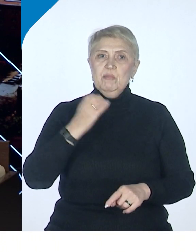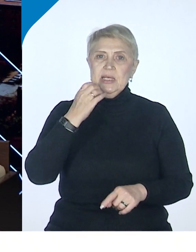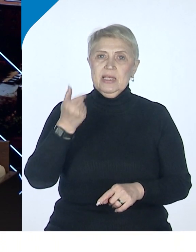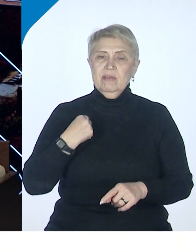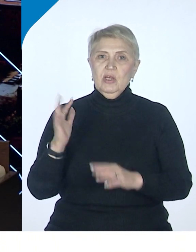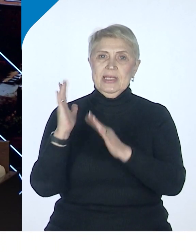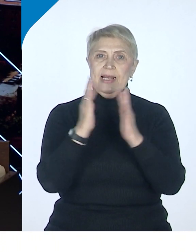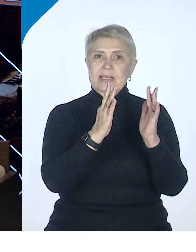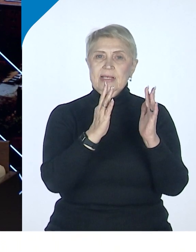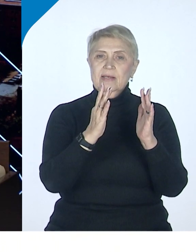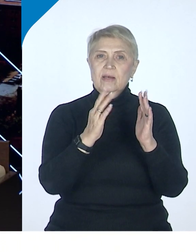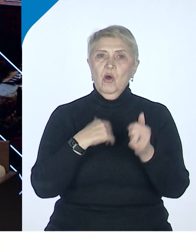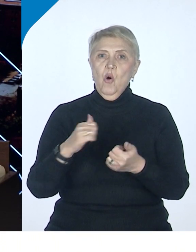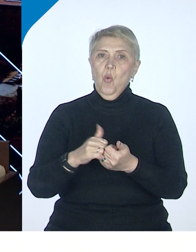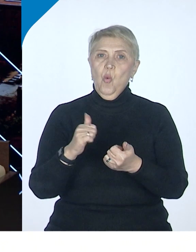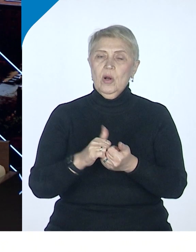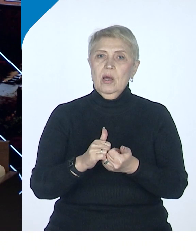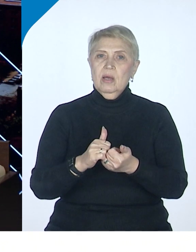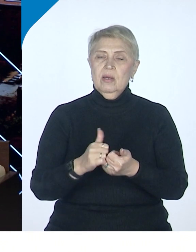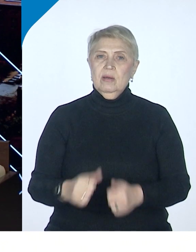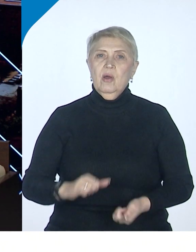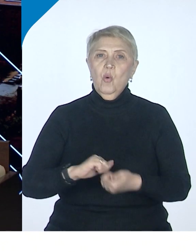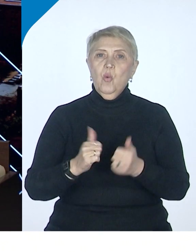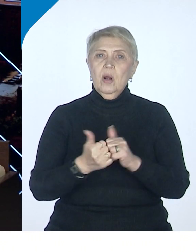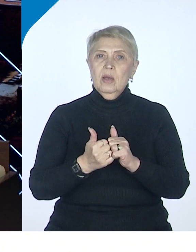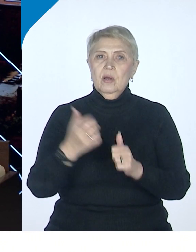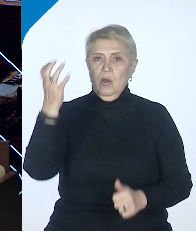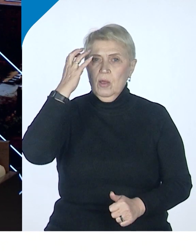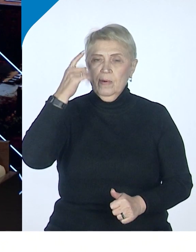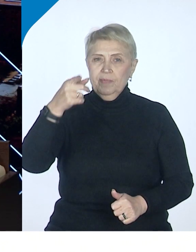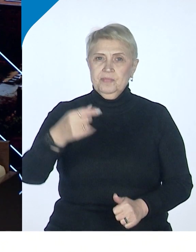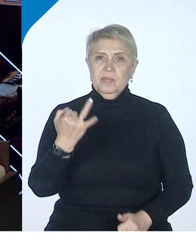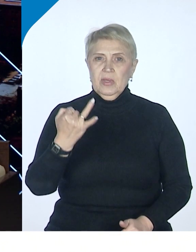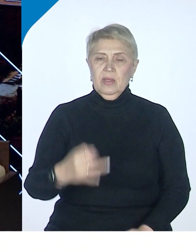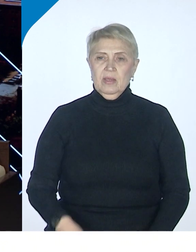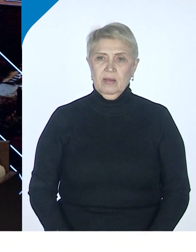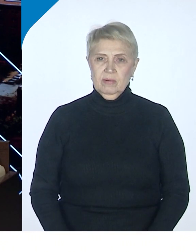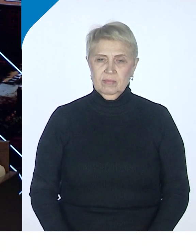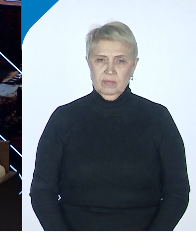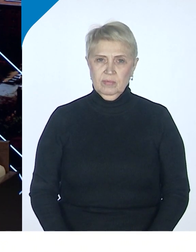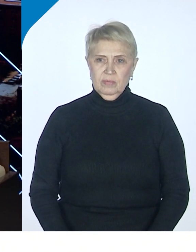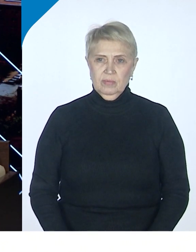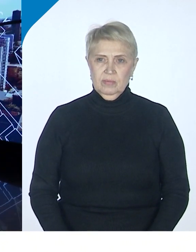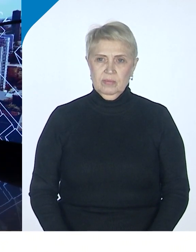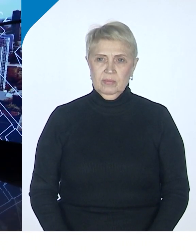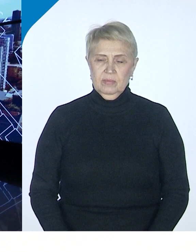и отчасти нефтепродуктов, которые нефти, которые прогонялись на китайский рынок и в порты